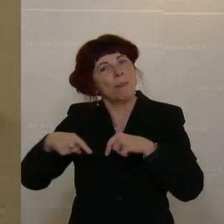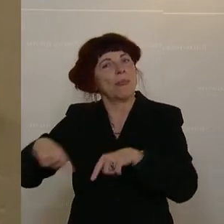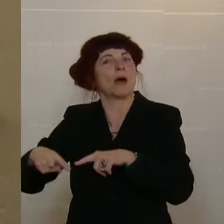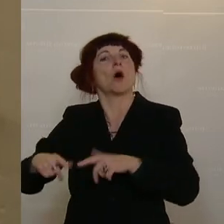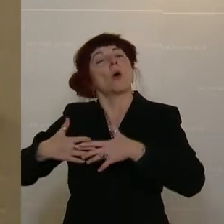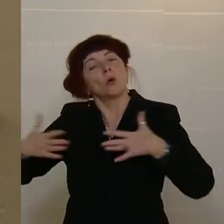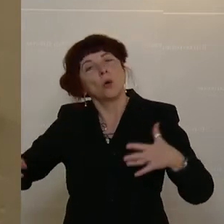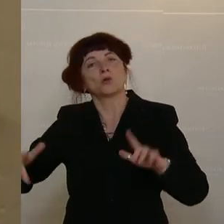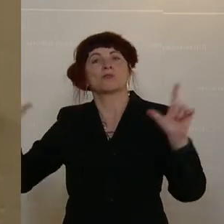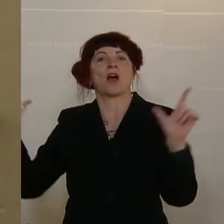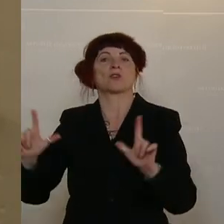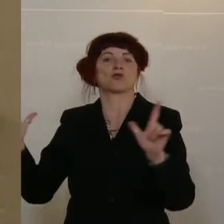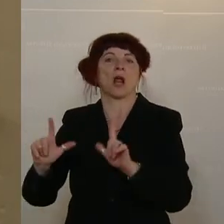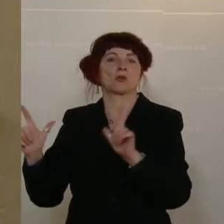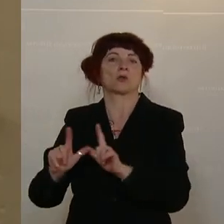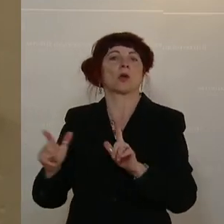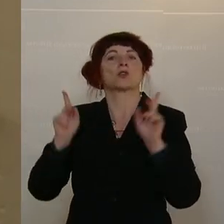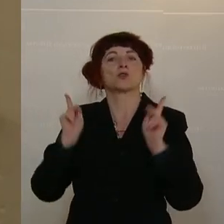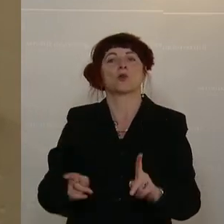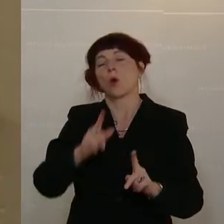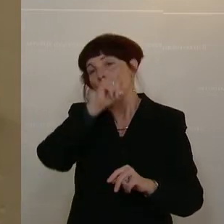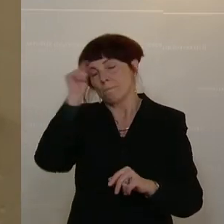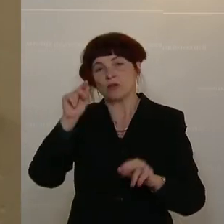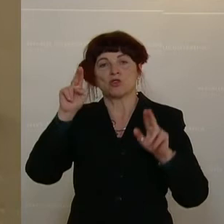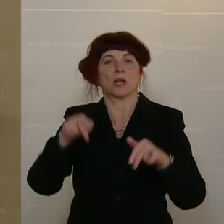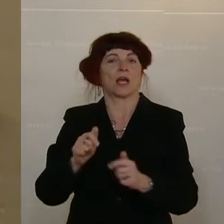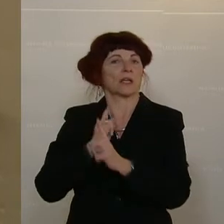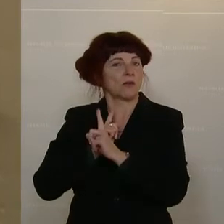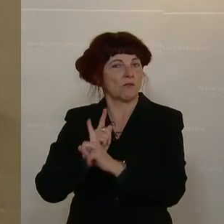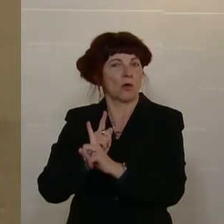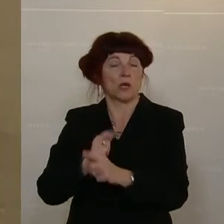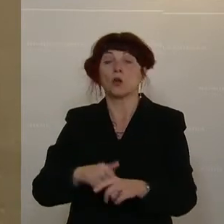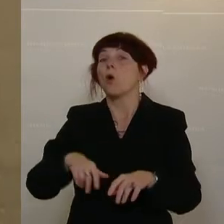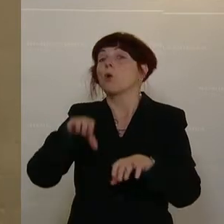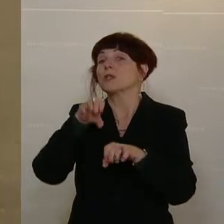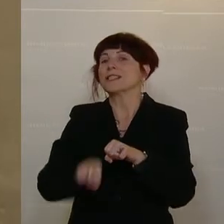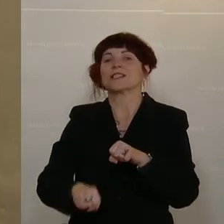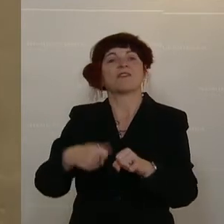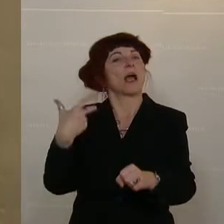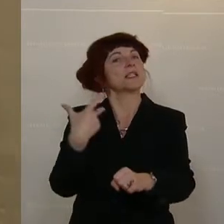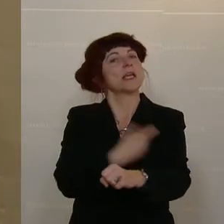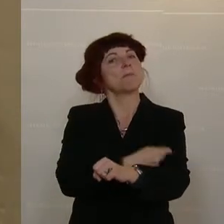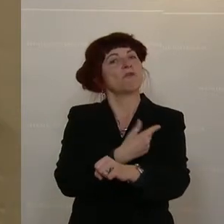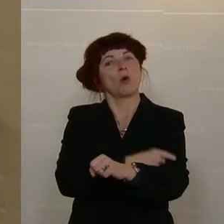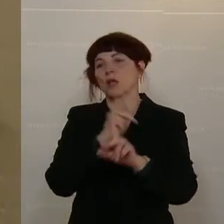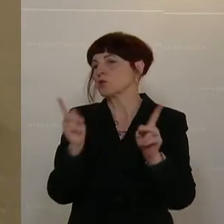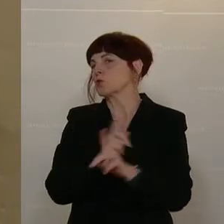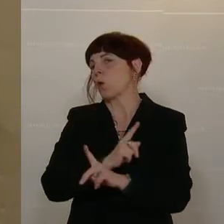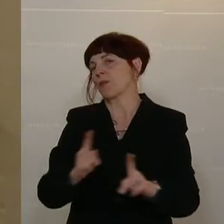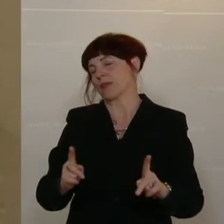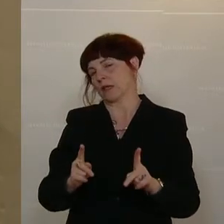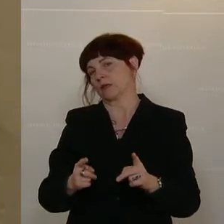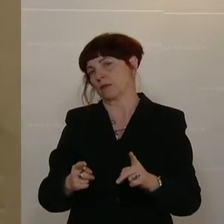die Menschenrechte einhalten und daher Zwangsimpfungen bei Sportveranstaltungen nicht zulassen, sowie sich